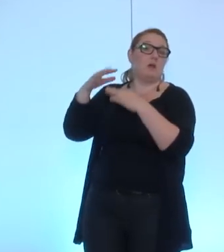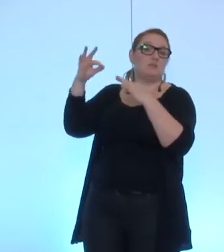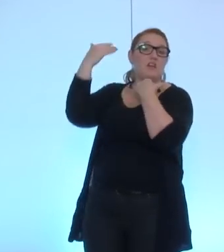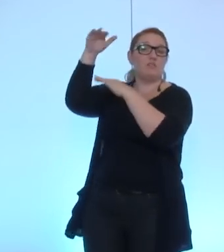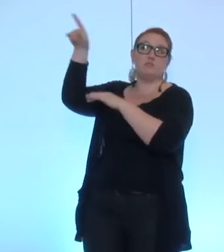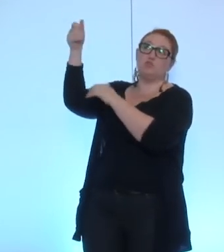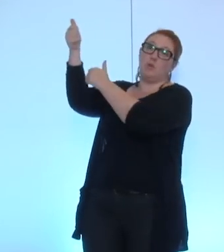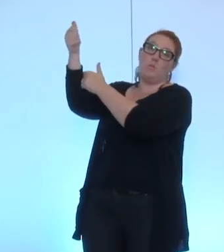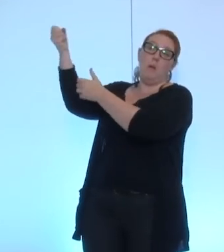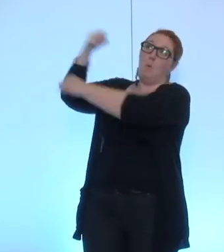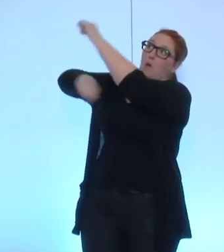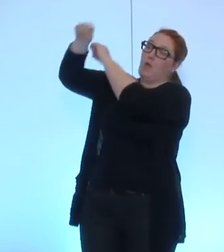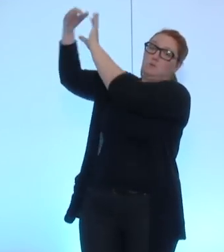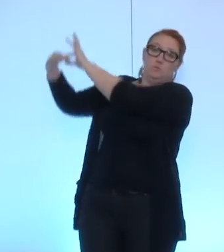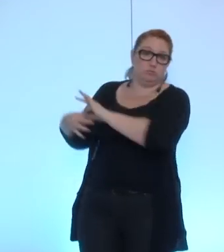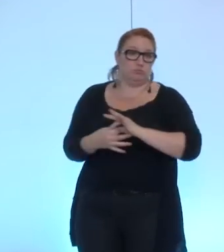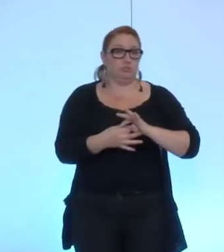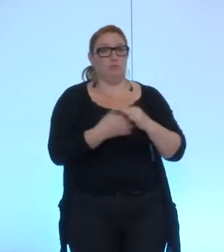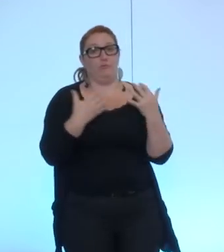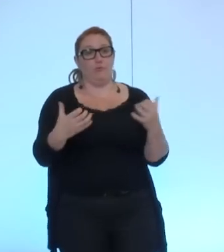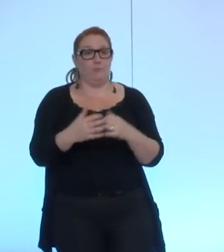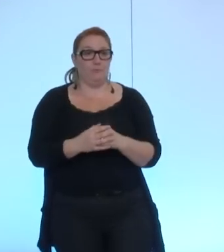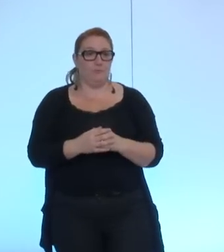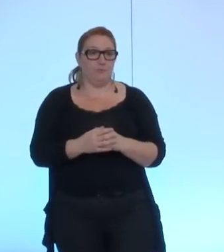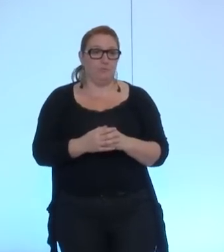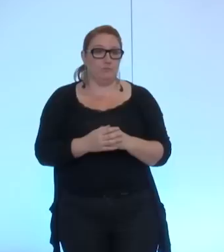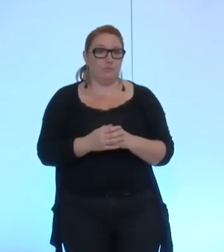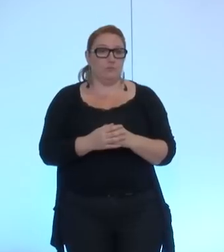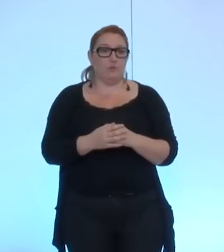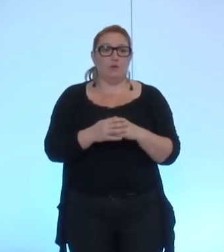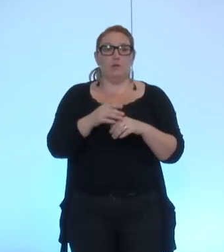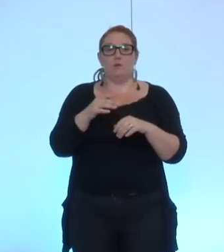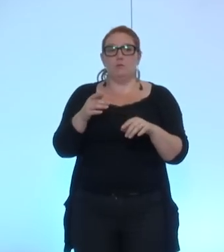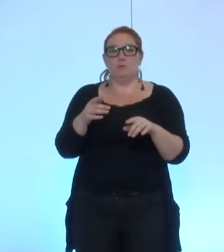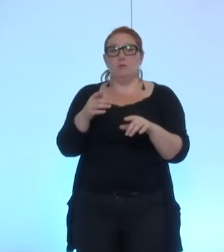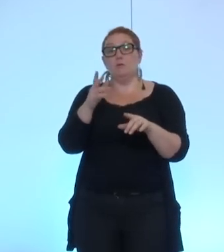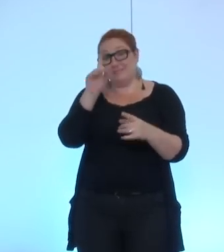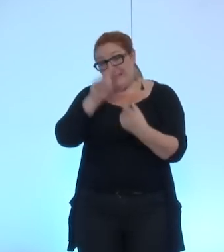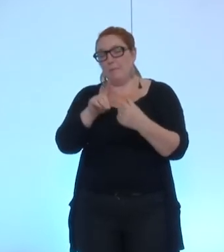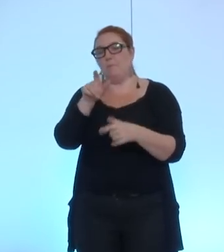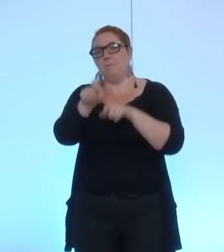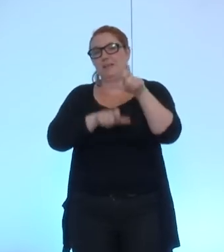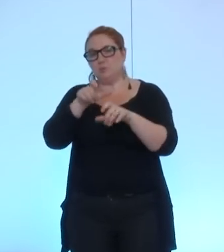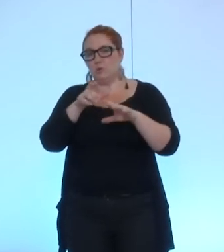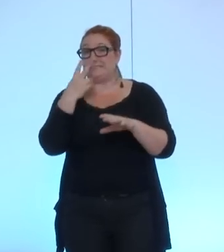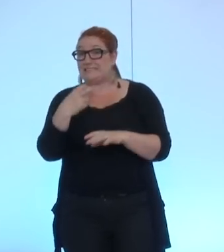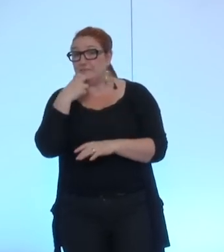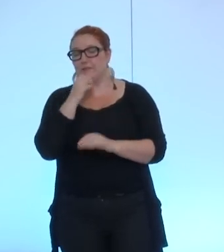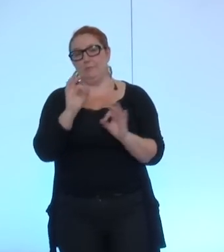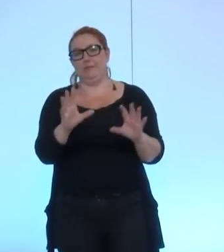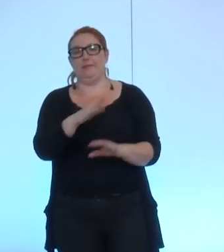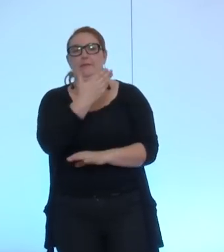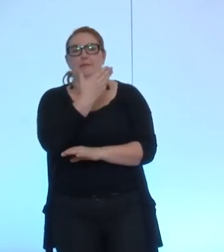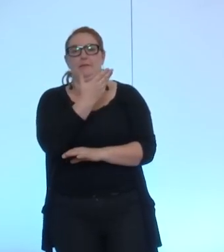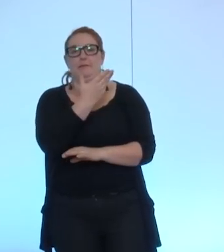balayer également un peu l'ordre du jour de ce conseil municipal, un projet pour recentrer l'usage de l